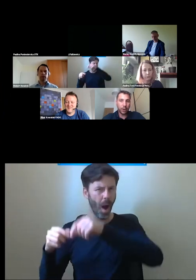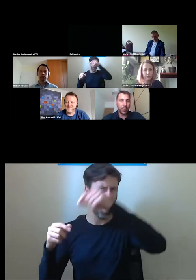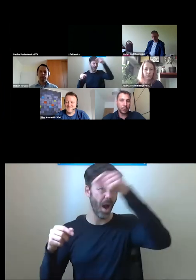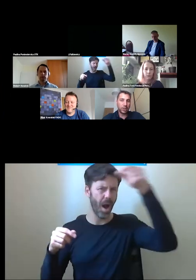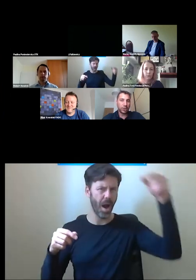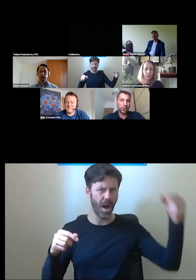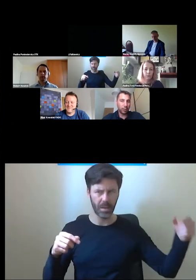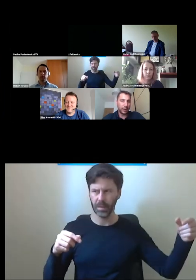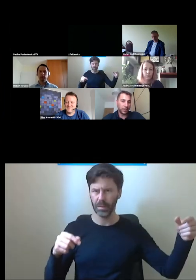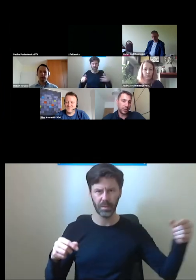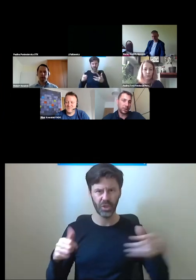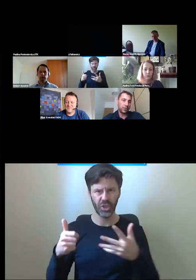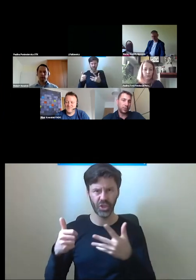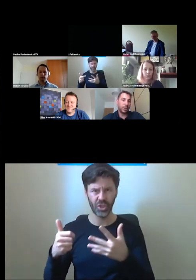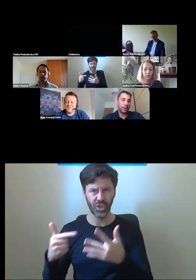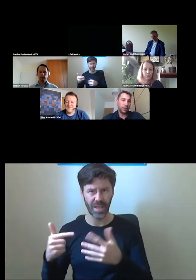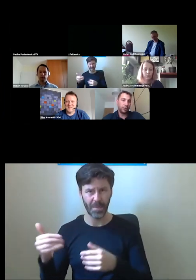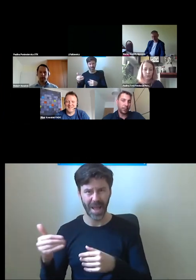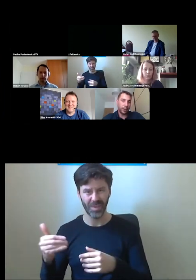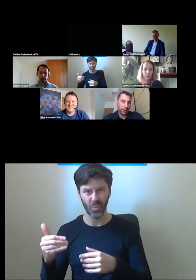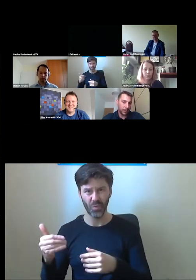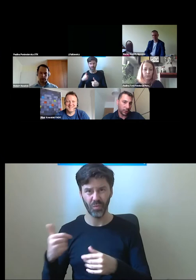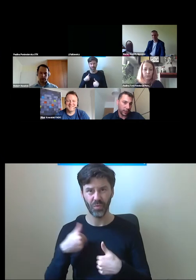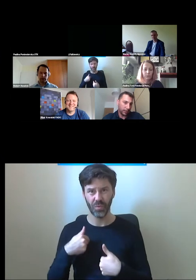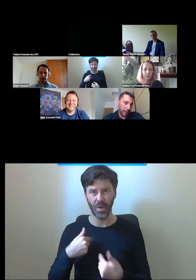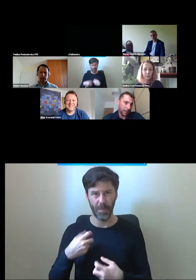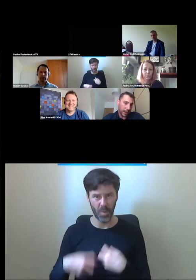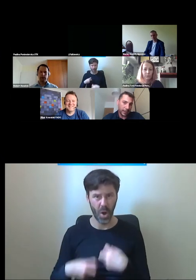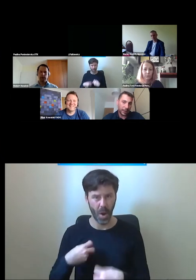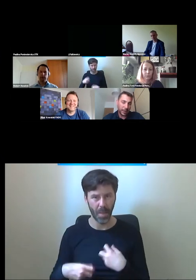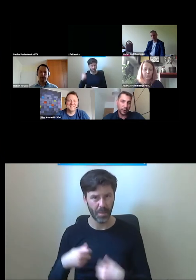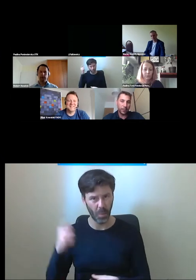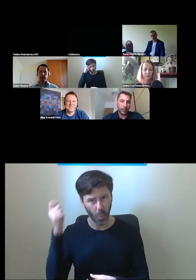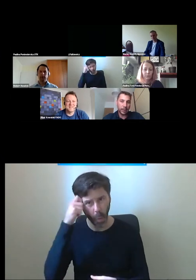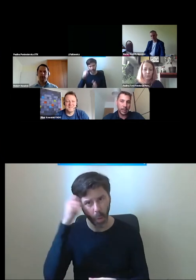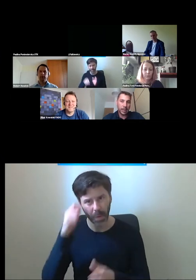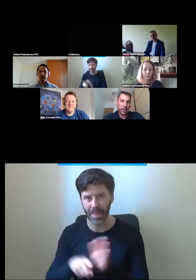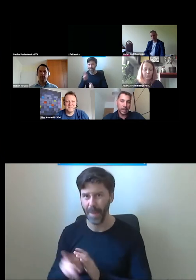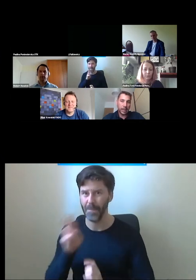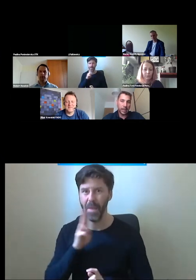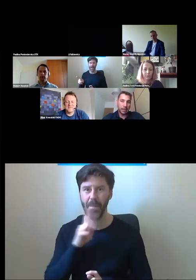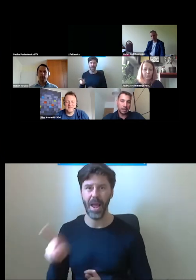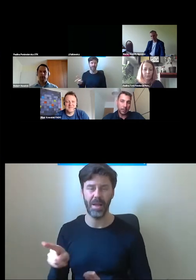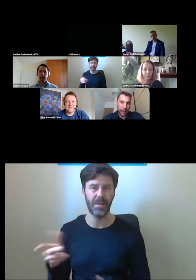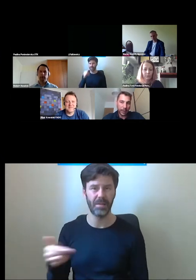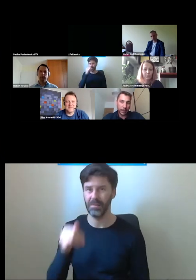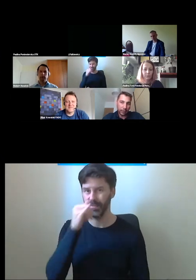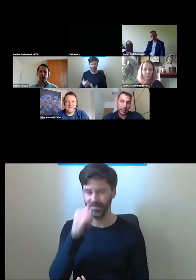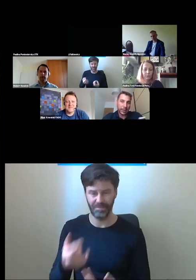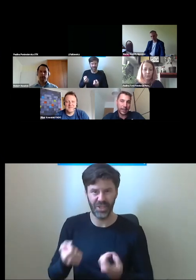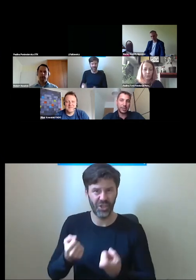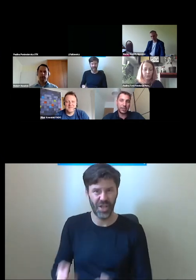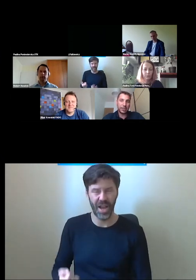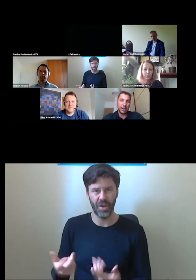I od tamtego momentu nie znoszę kładek w przestrzeni publicznej, bo był to problem nie tylko dla mnie, ale i dla mojej matki. Ale